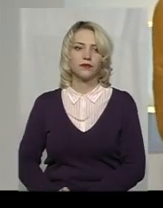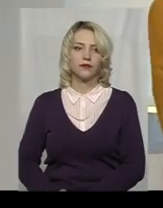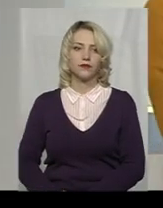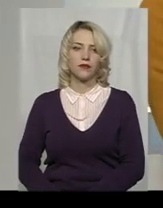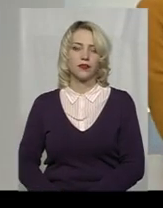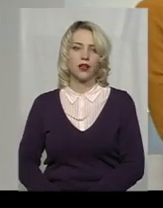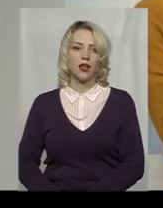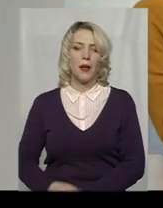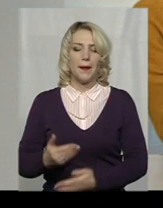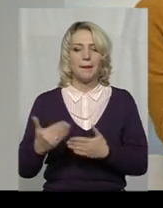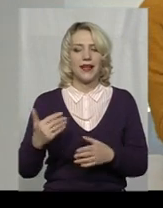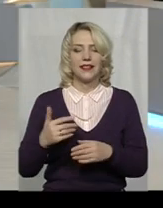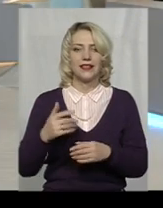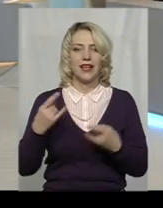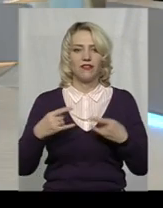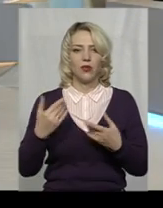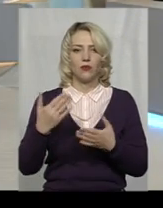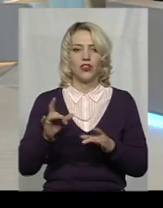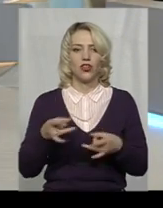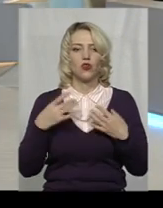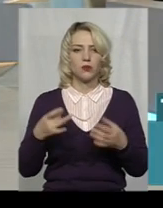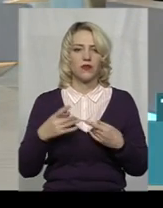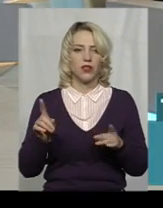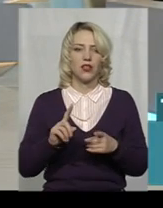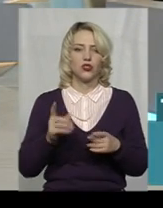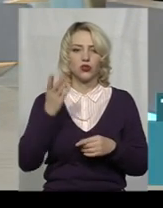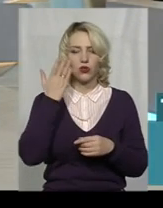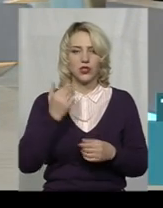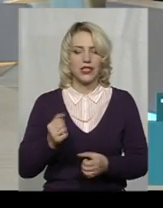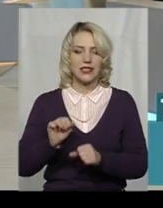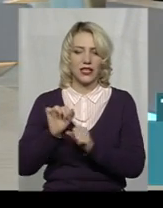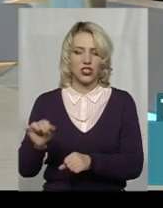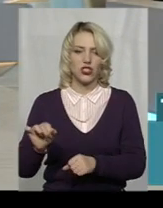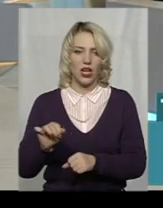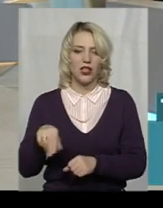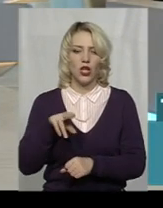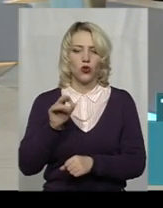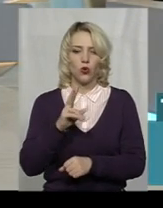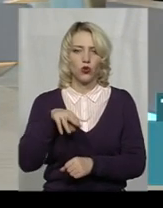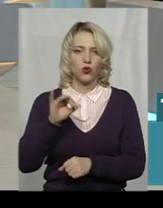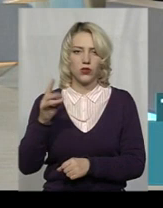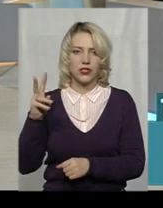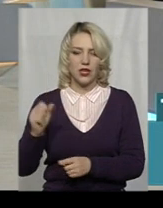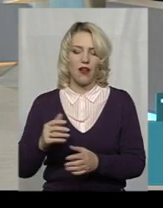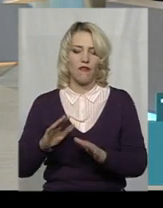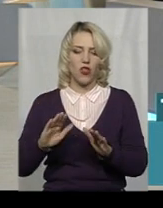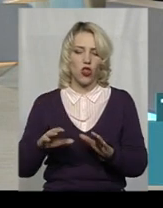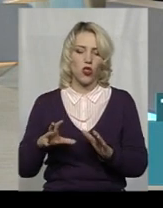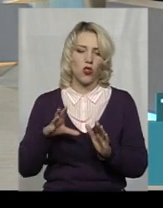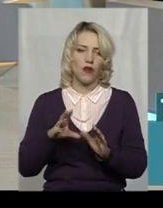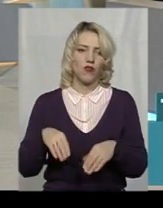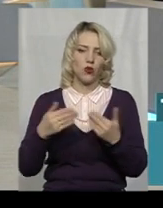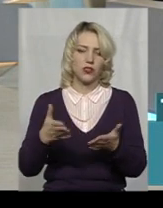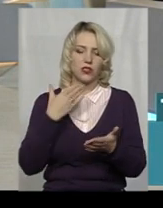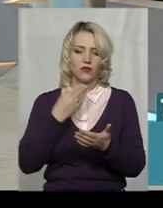Пані Марія, перед ефіром ви розповідали, що коли захищали докторську, вносили свої пропозиції бюджетному комітету Верховної